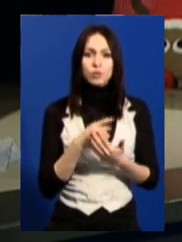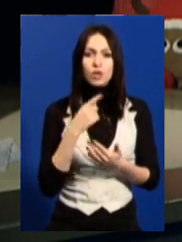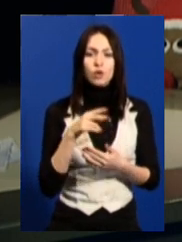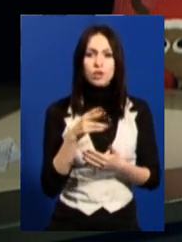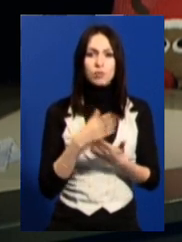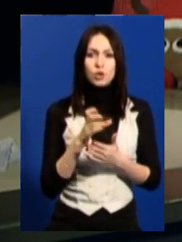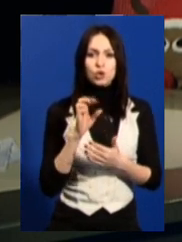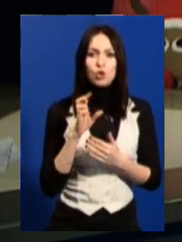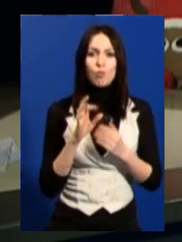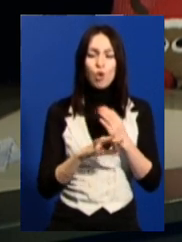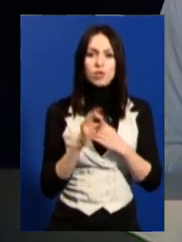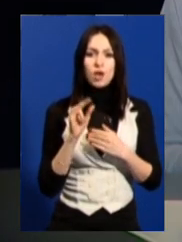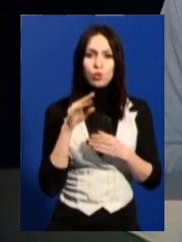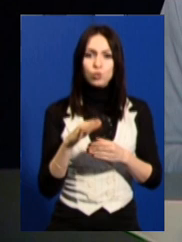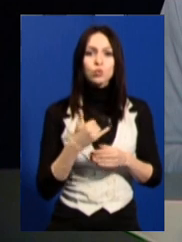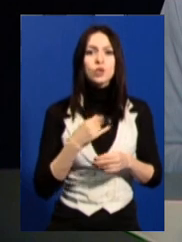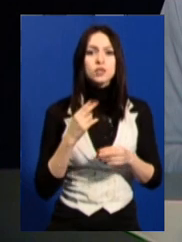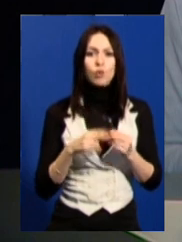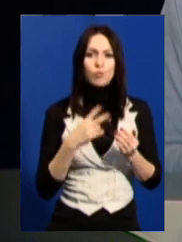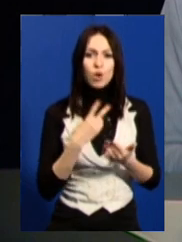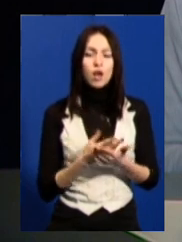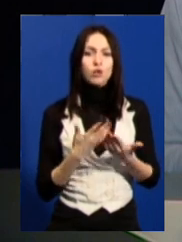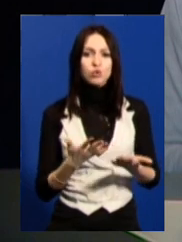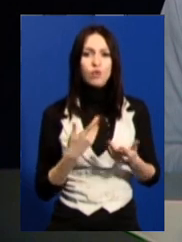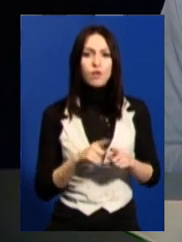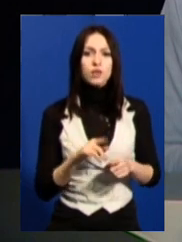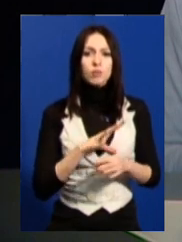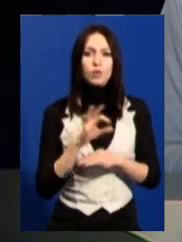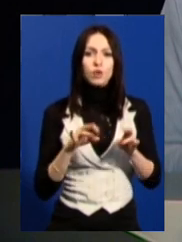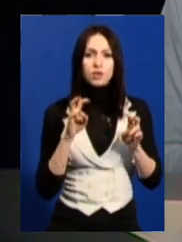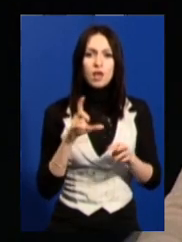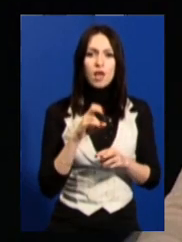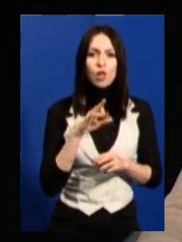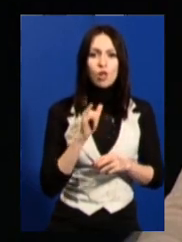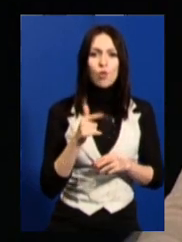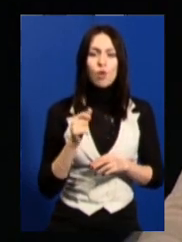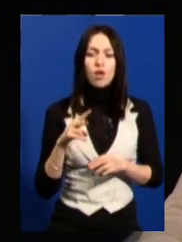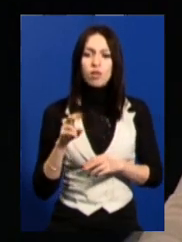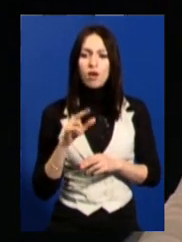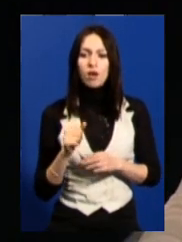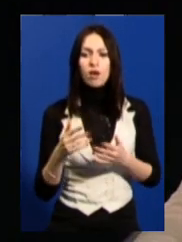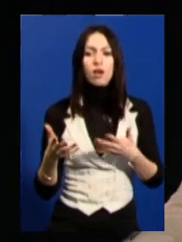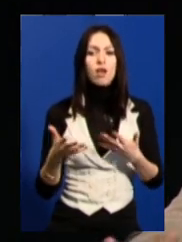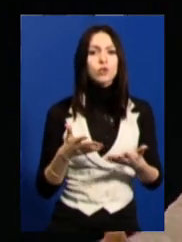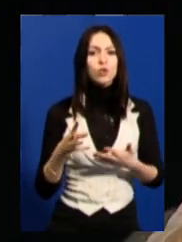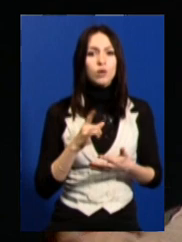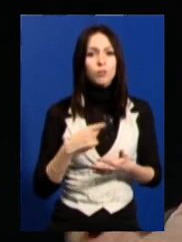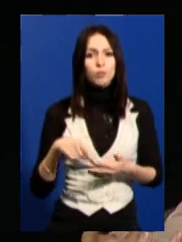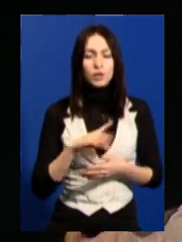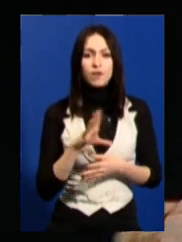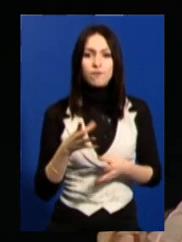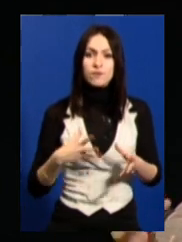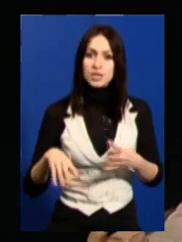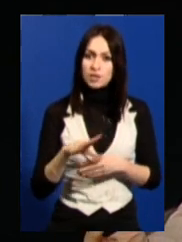От «Слобода культу» у нас закінчилася дуже такою показовою штукою. Це був такий проєкт «Хеллоу Галагов», яким ми всі